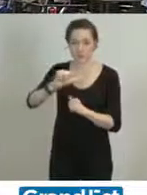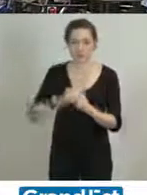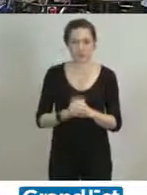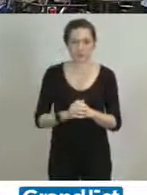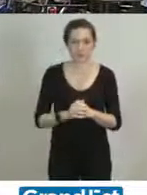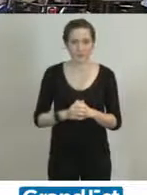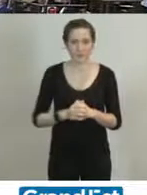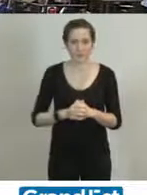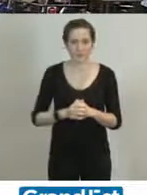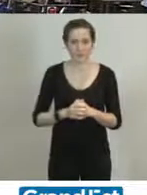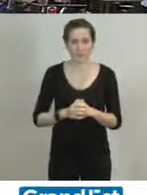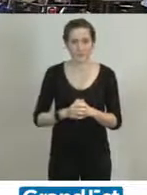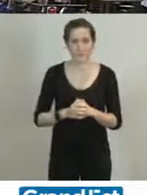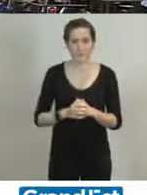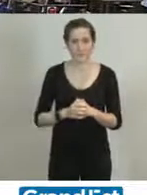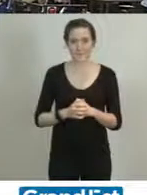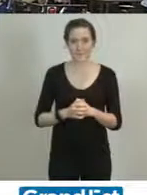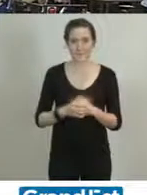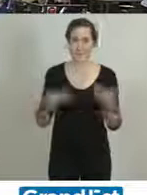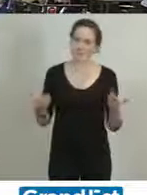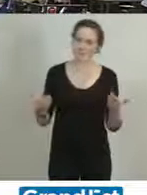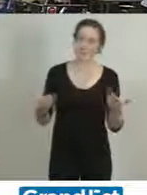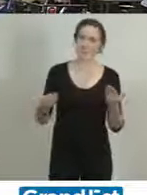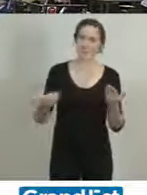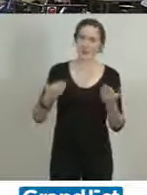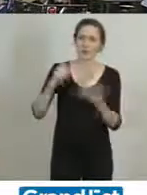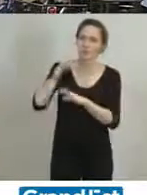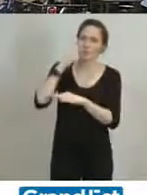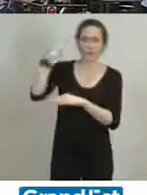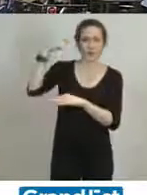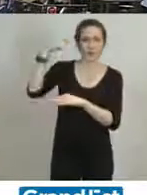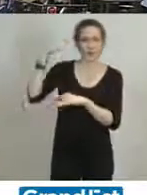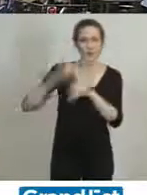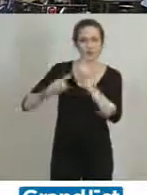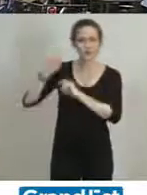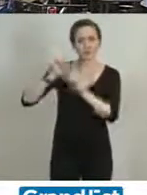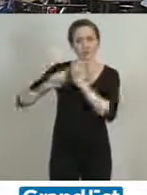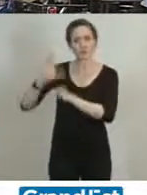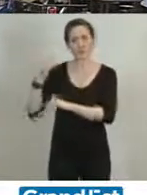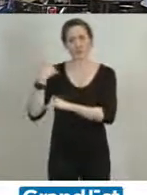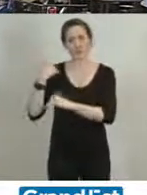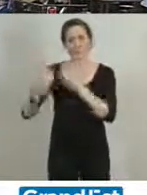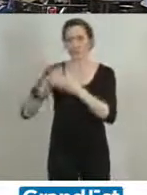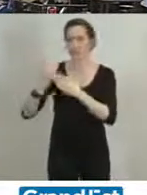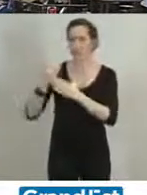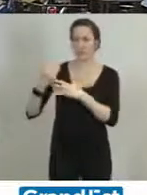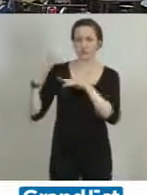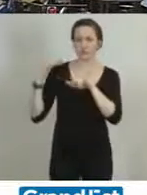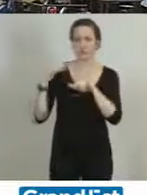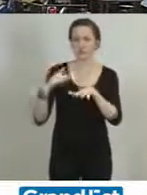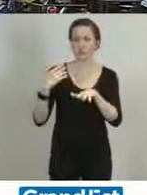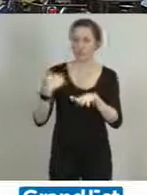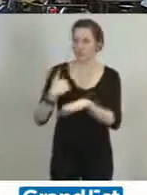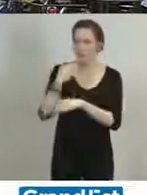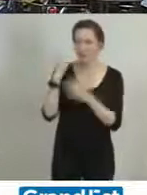Monsieur le Président, je souhaiterais revenir sur l'incident de ce matin pour vous faire part de mon dégoût pour les propos scandaleux